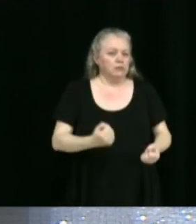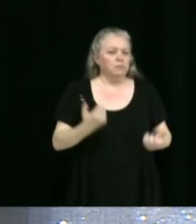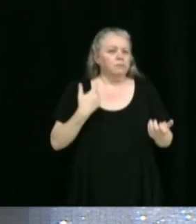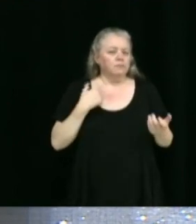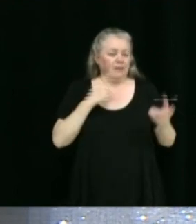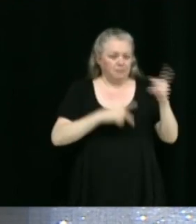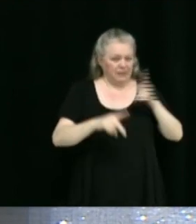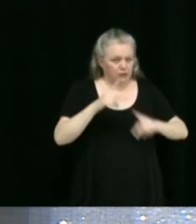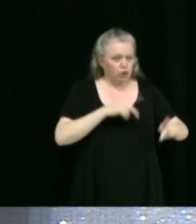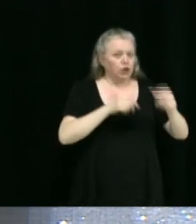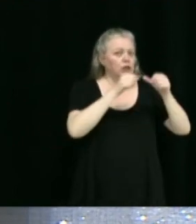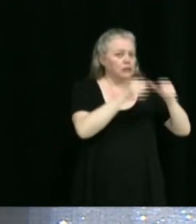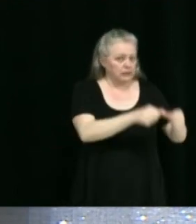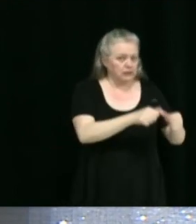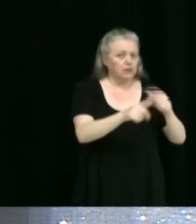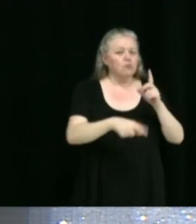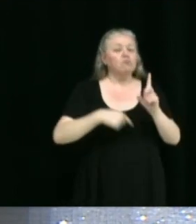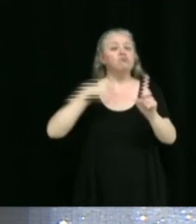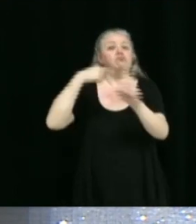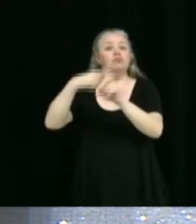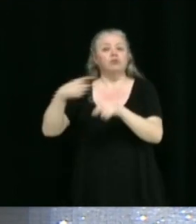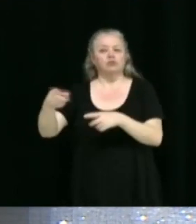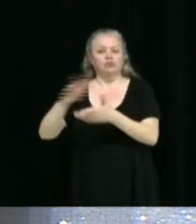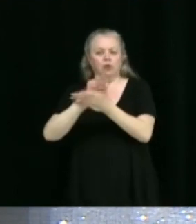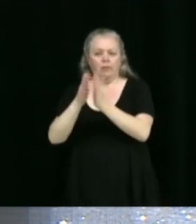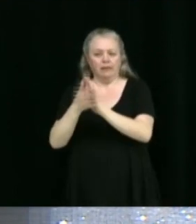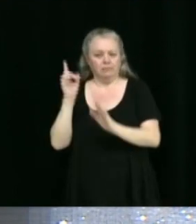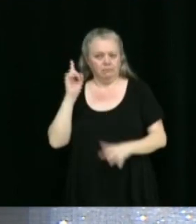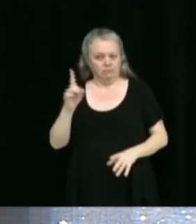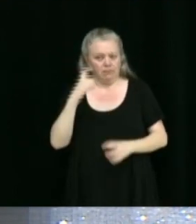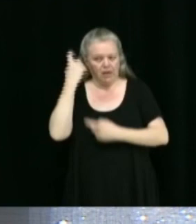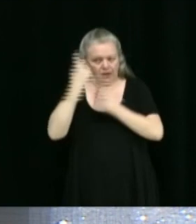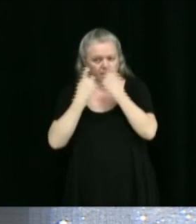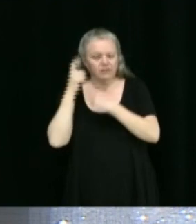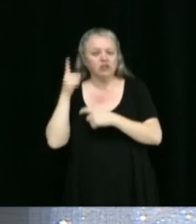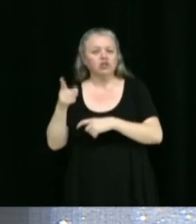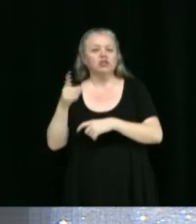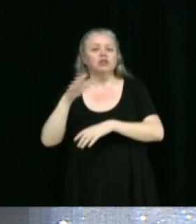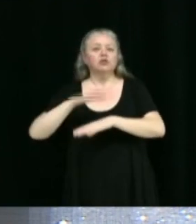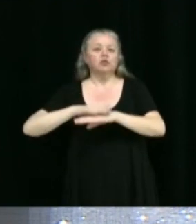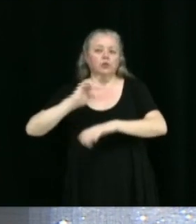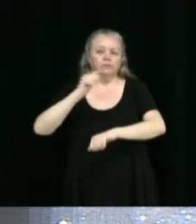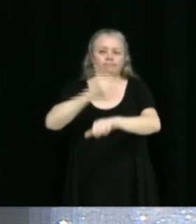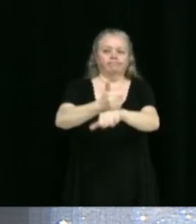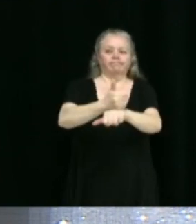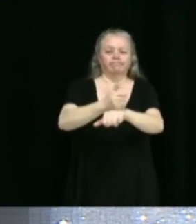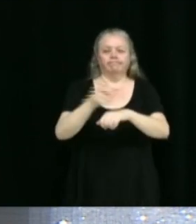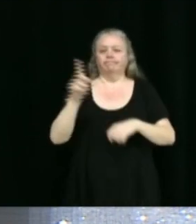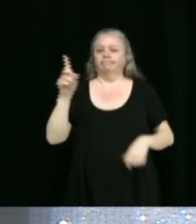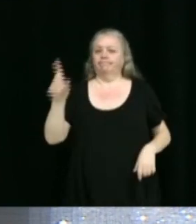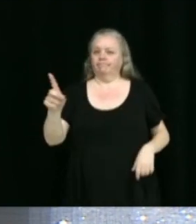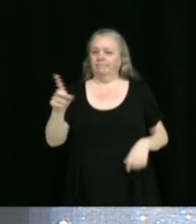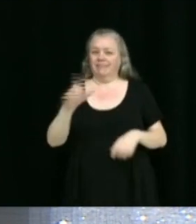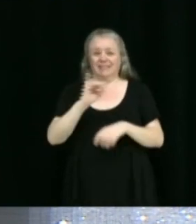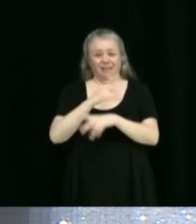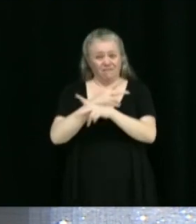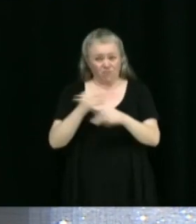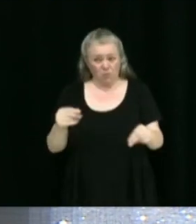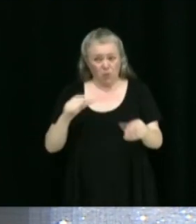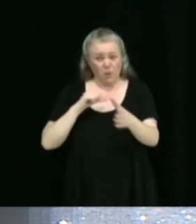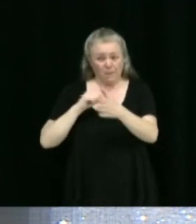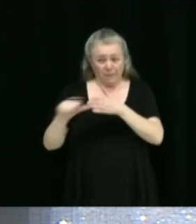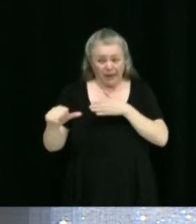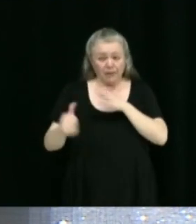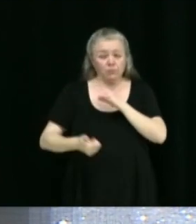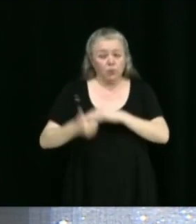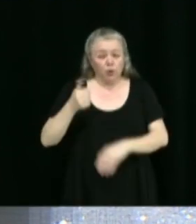être amenés à considérer leurs projets d'implantation de façon encore plus stricte pour éviter de devoir payer une surcharge